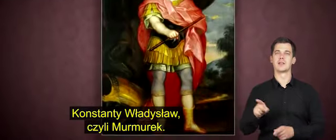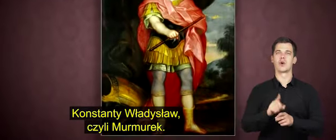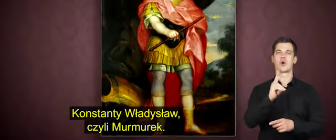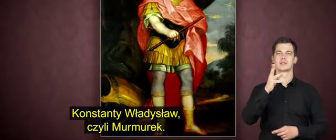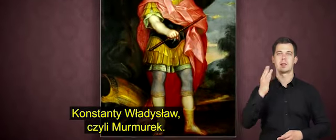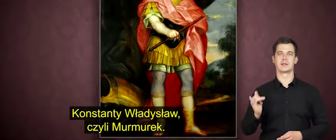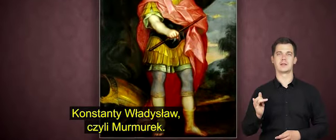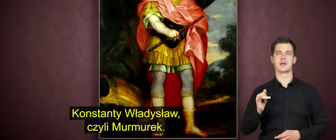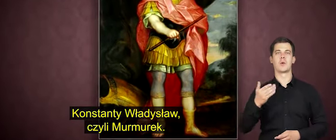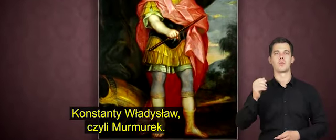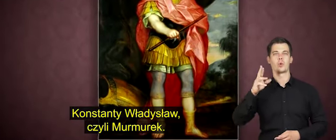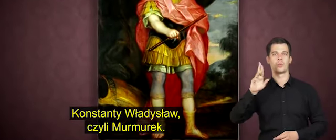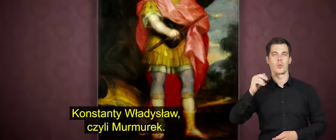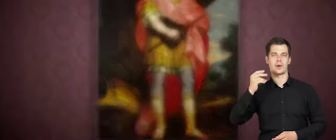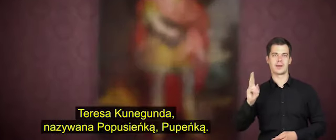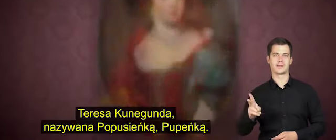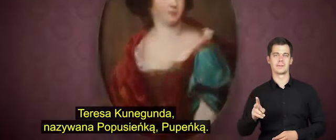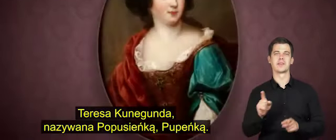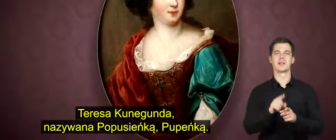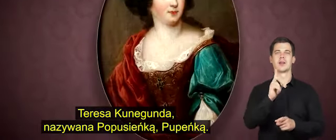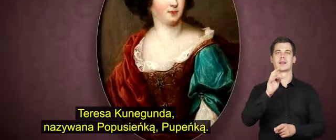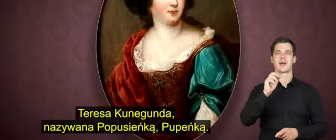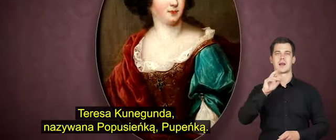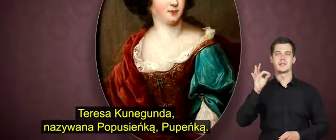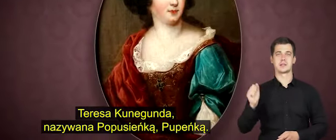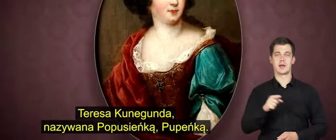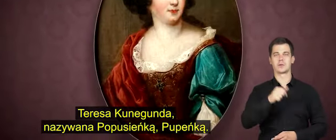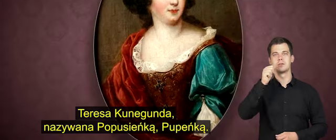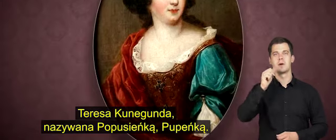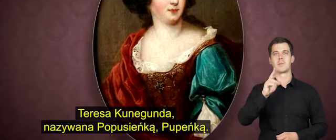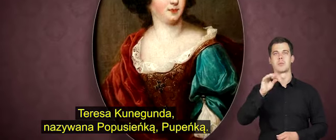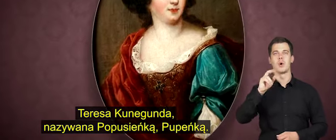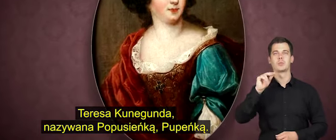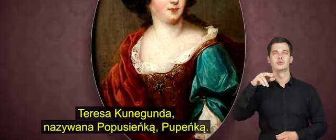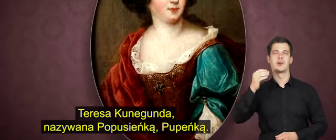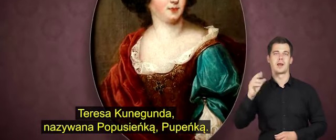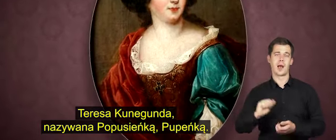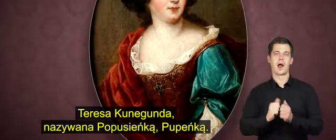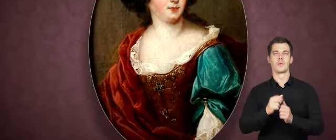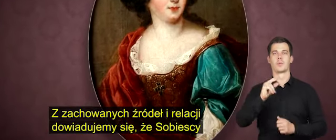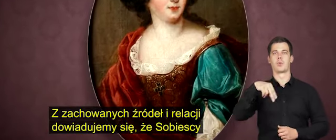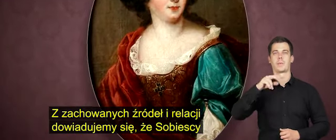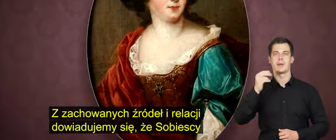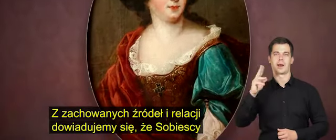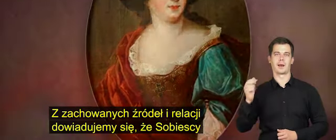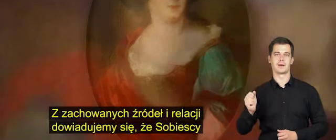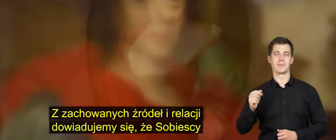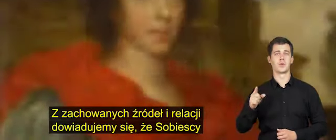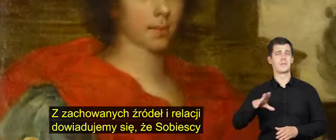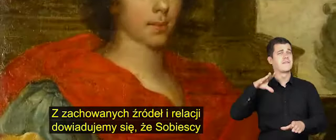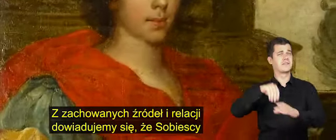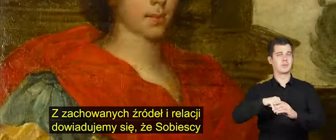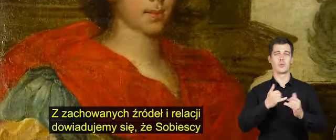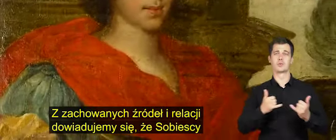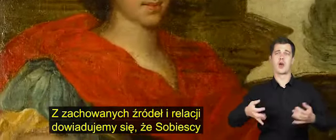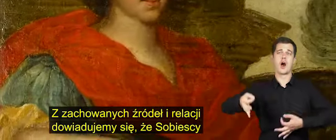Konstanty Władysław, czyli Murmurek. Teresa Kunegunda, nazywana Pupusieńką Pupeńką. Z zachowanych źródeł